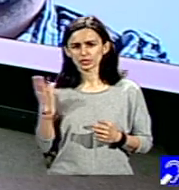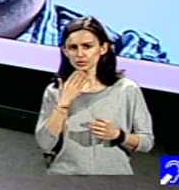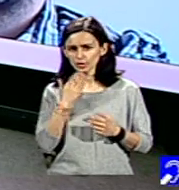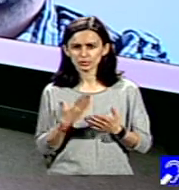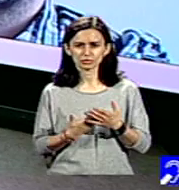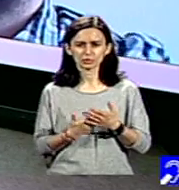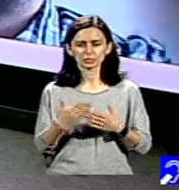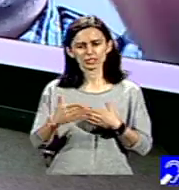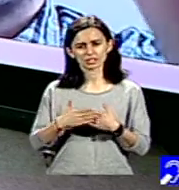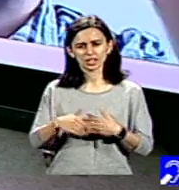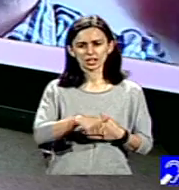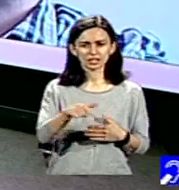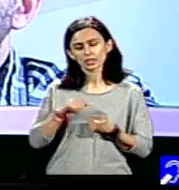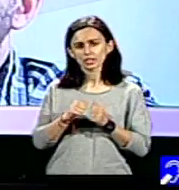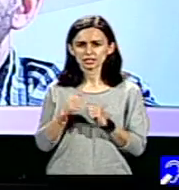much.